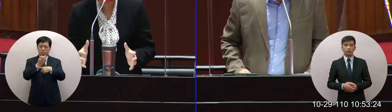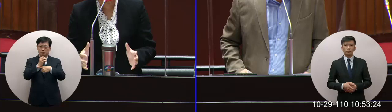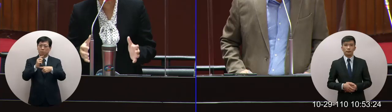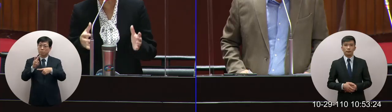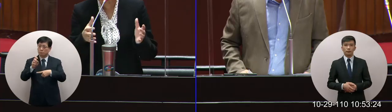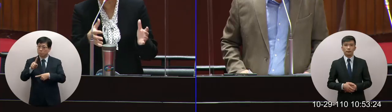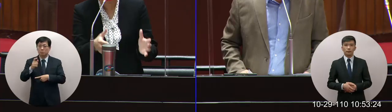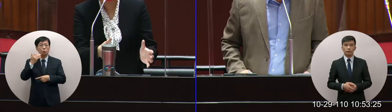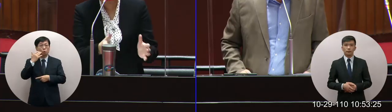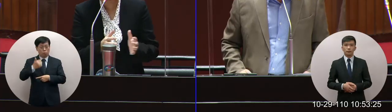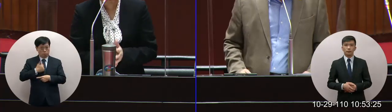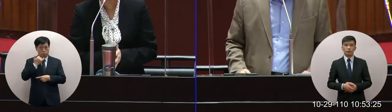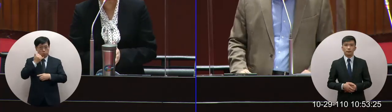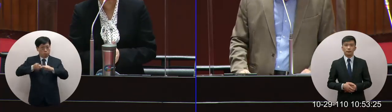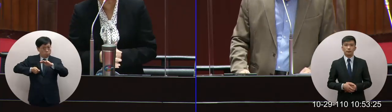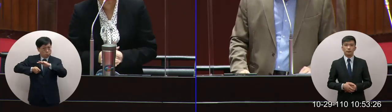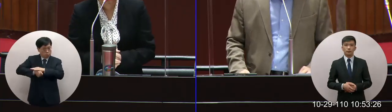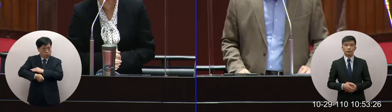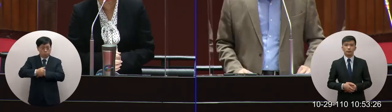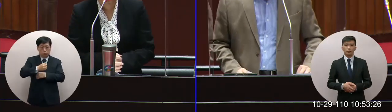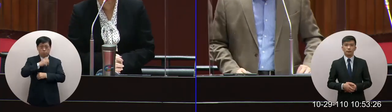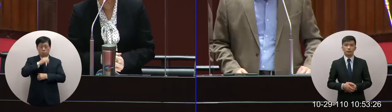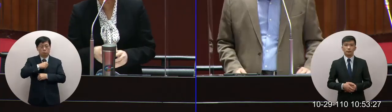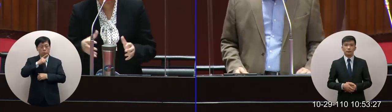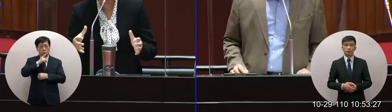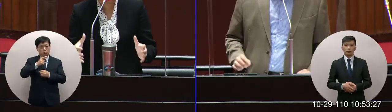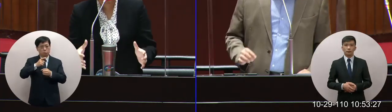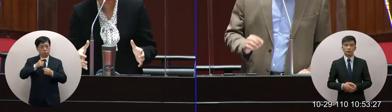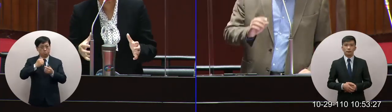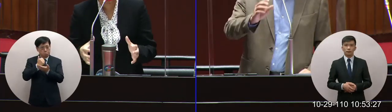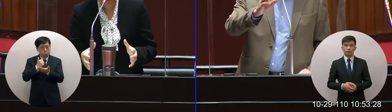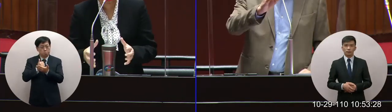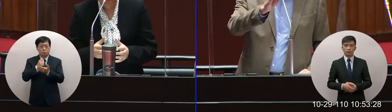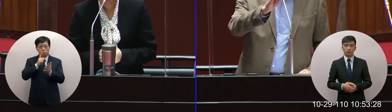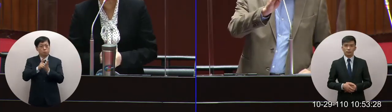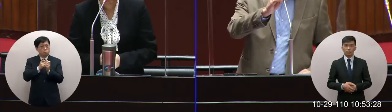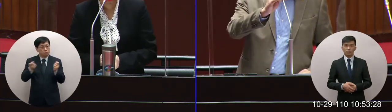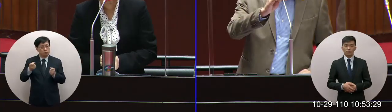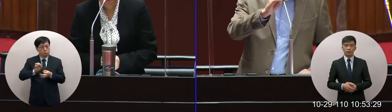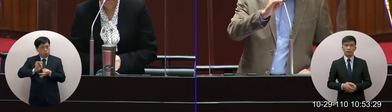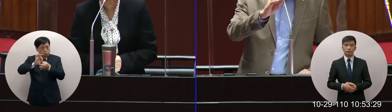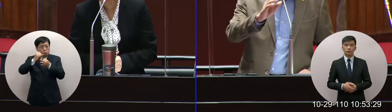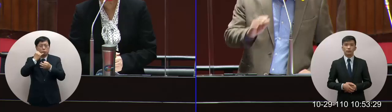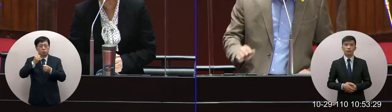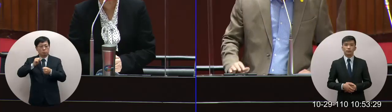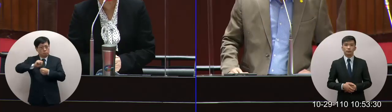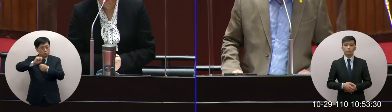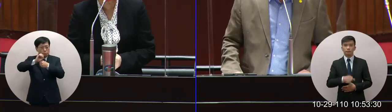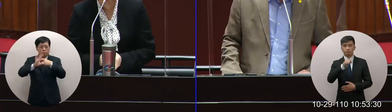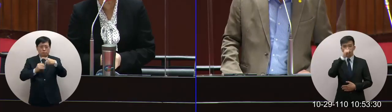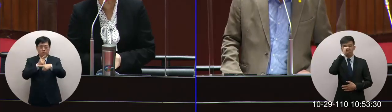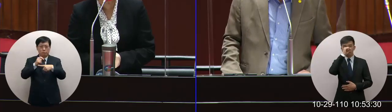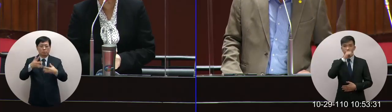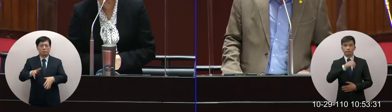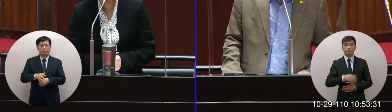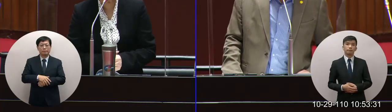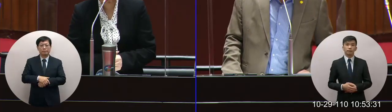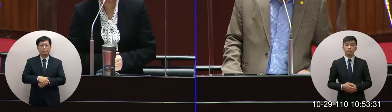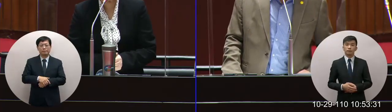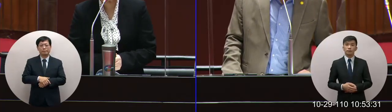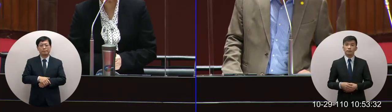但是如果我們可以加入這個GDP的話這個長期的累積可以增加這個1點那